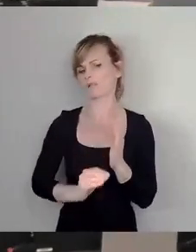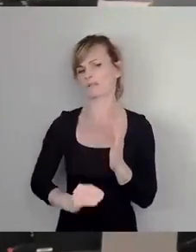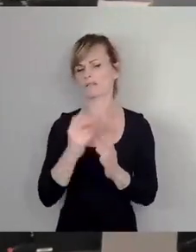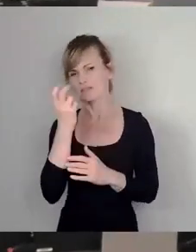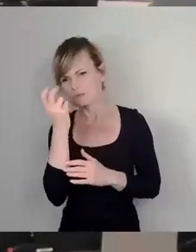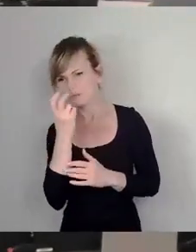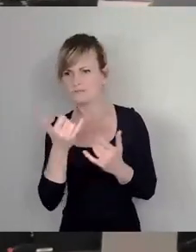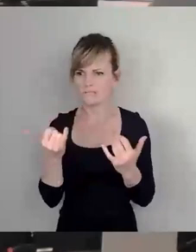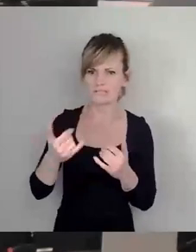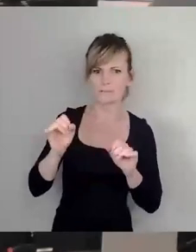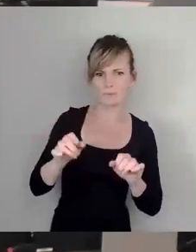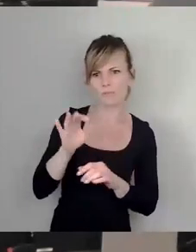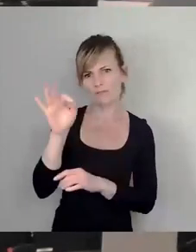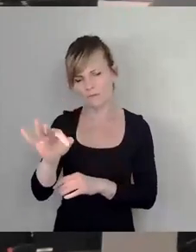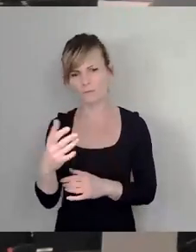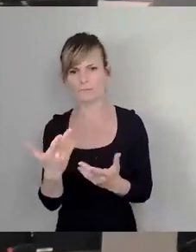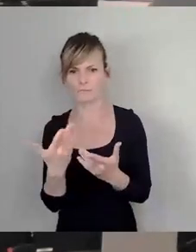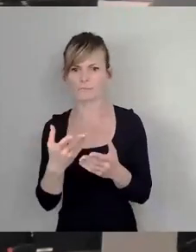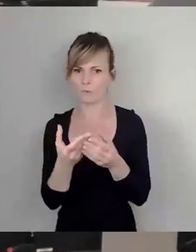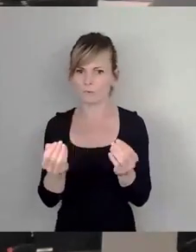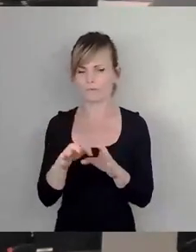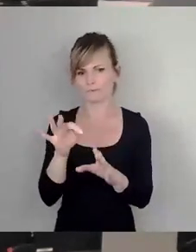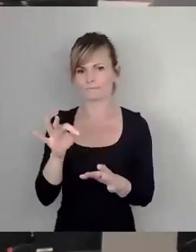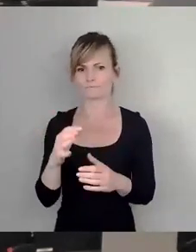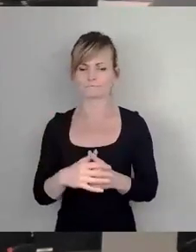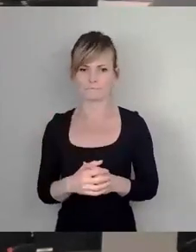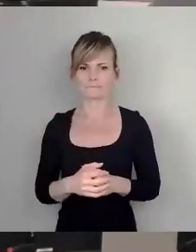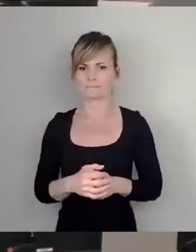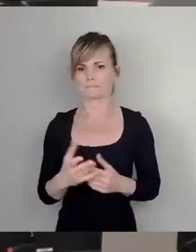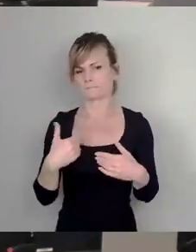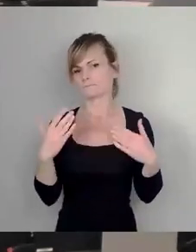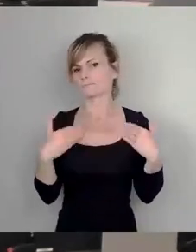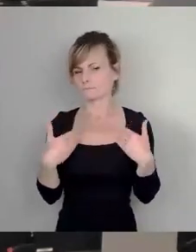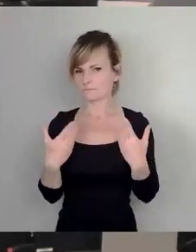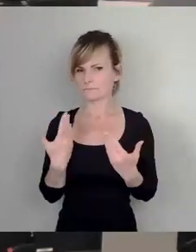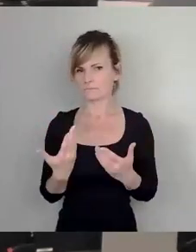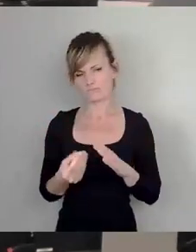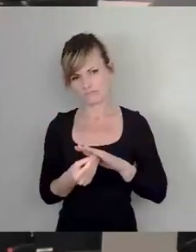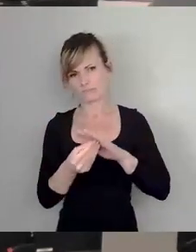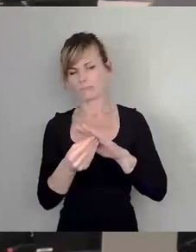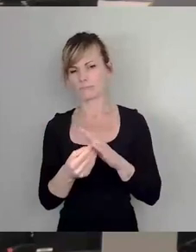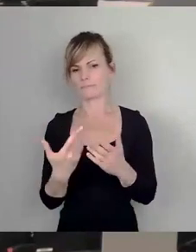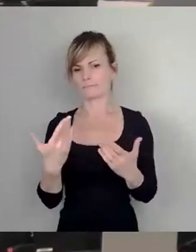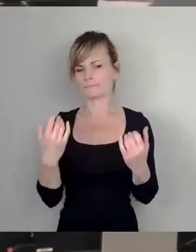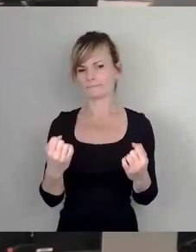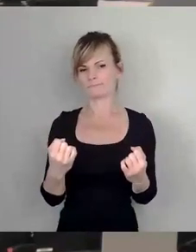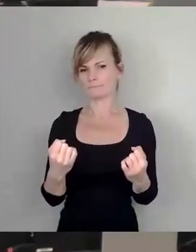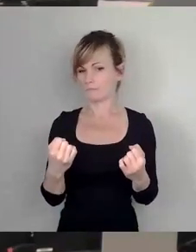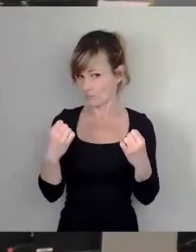die gangbar sind. Und würde mich freuen, wenn das eine Mehrheit findet. Denn